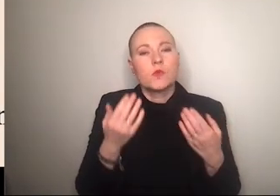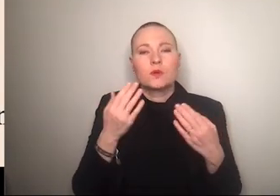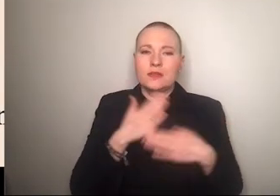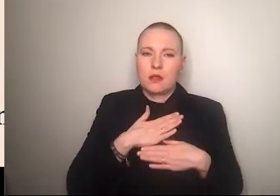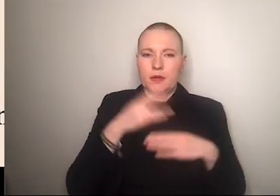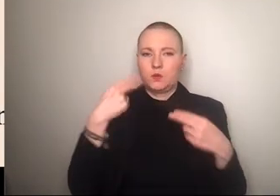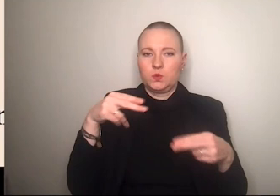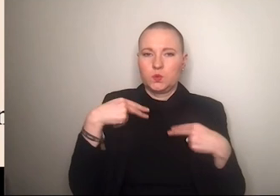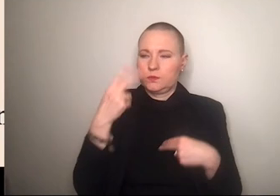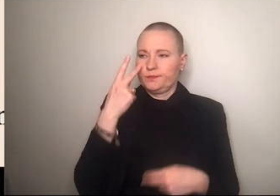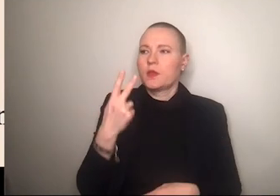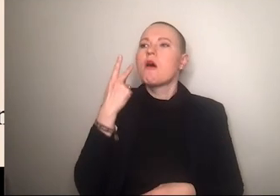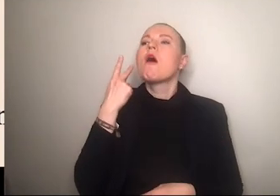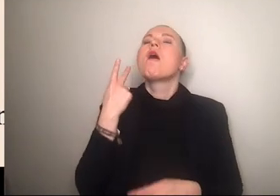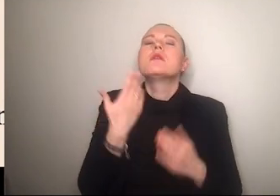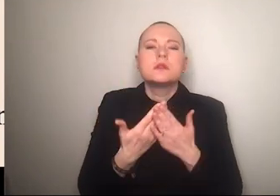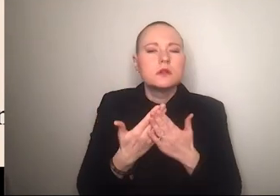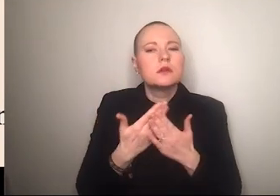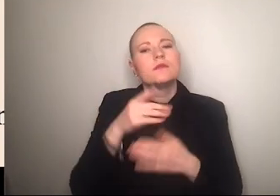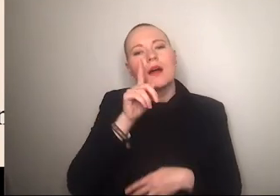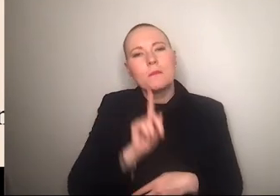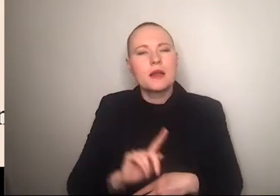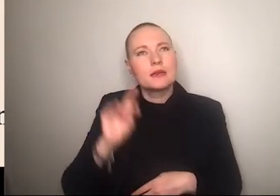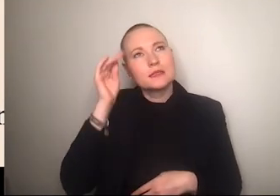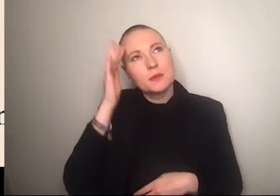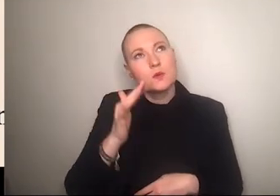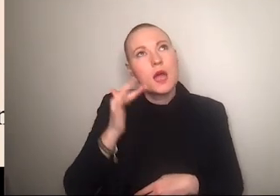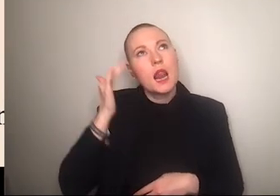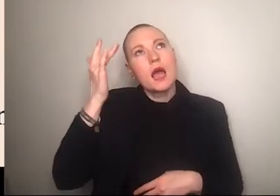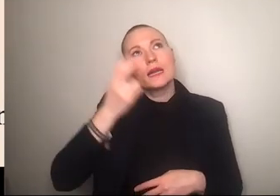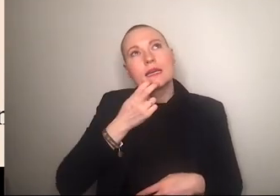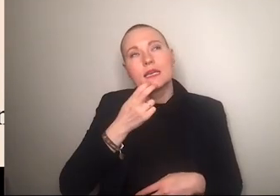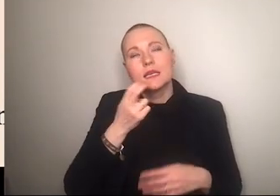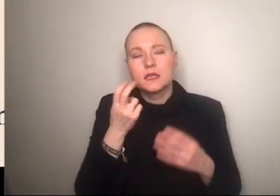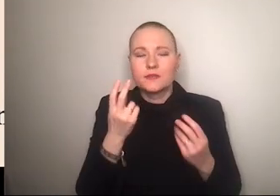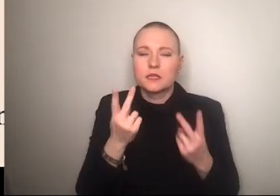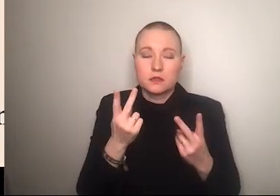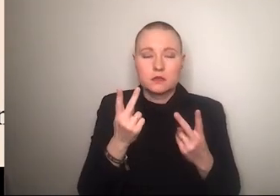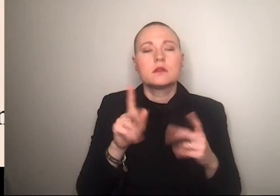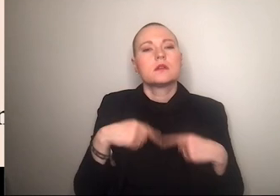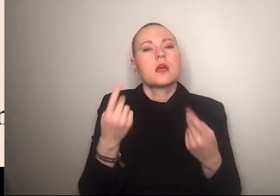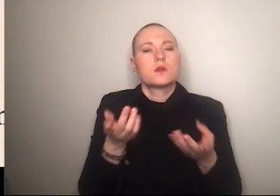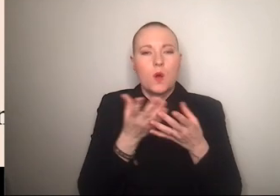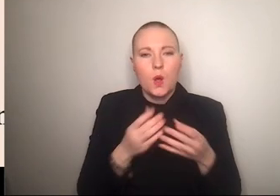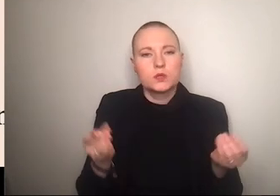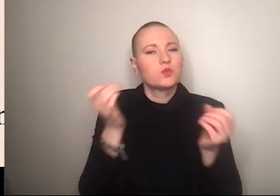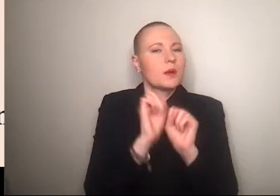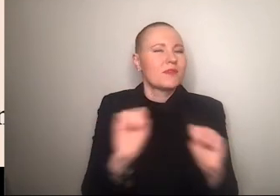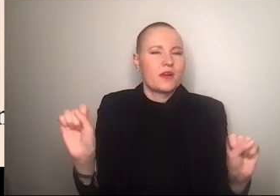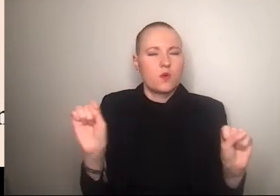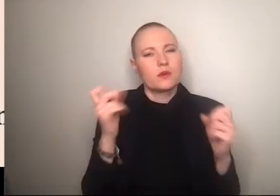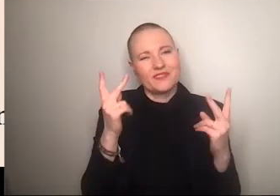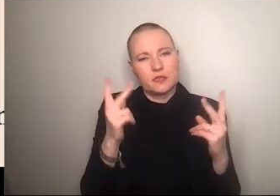eben auf diese vermeintliche spirituelle weibliche energie wird so dann als lösung oder befreiung erzählt